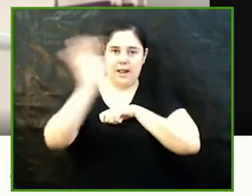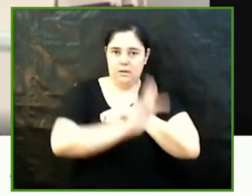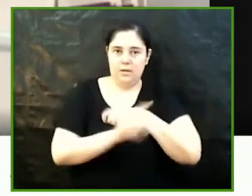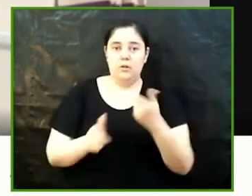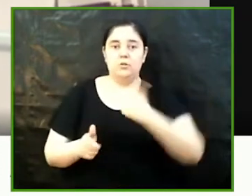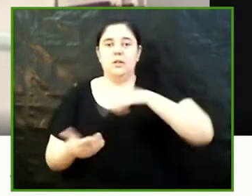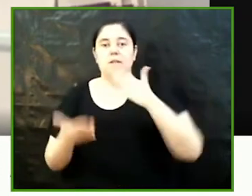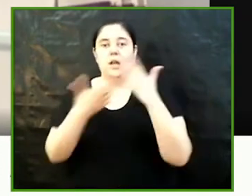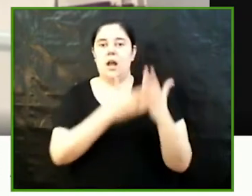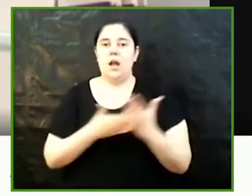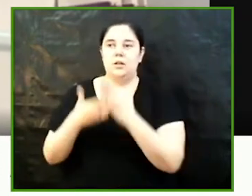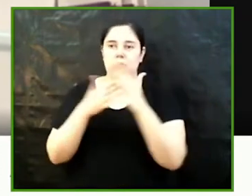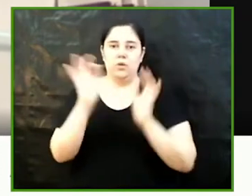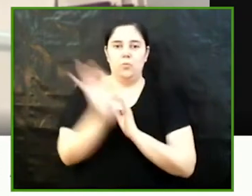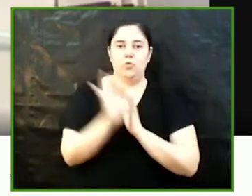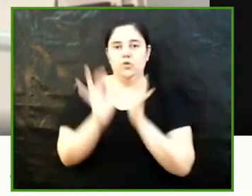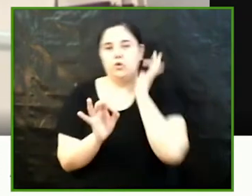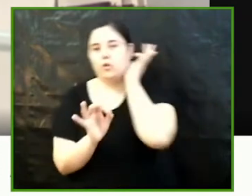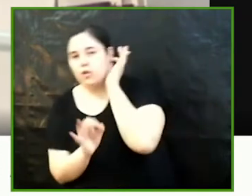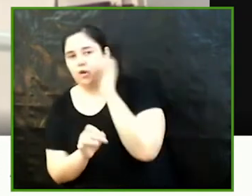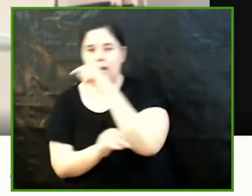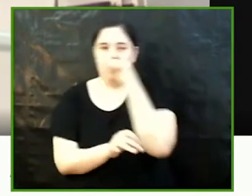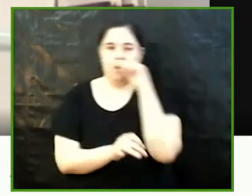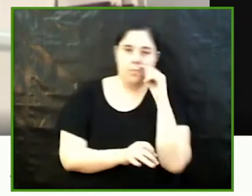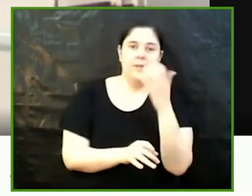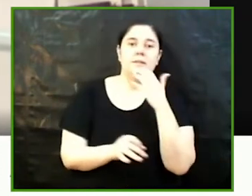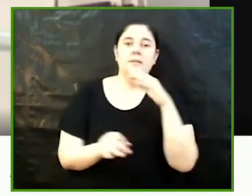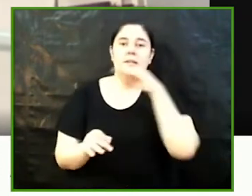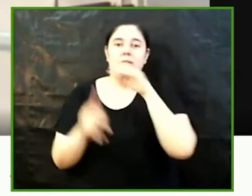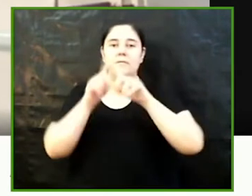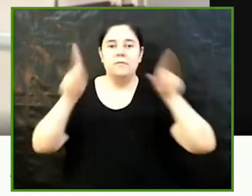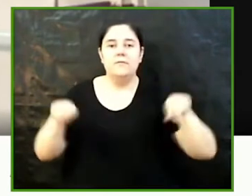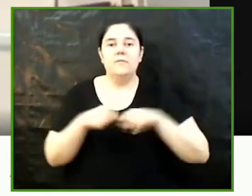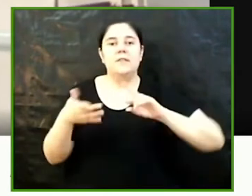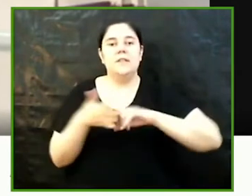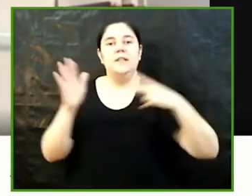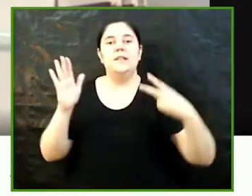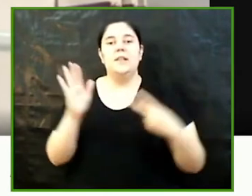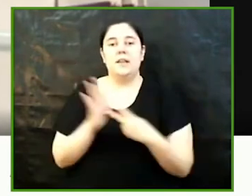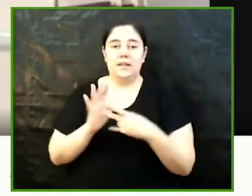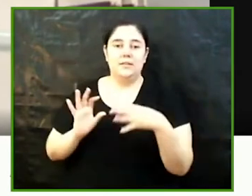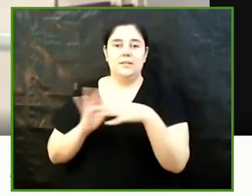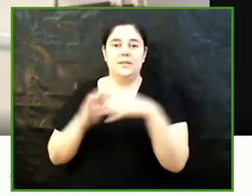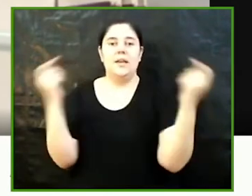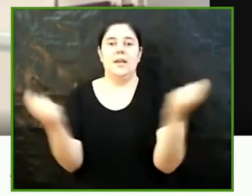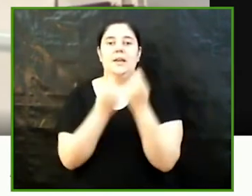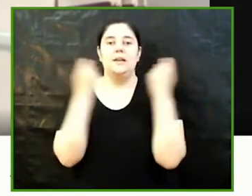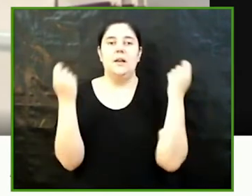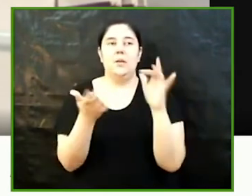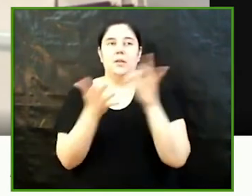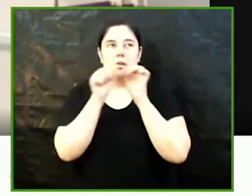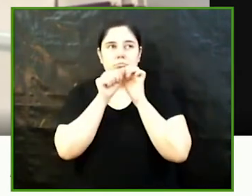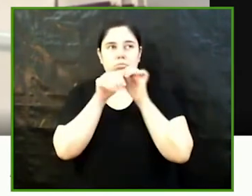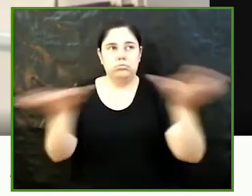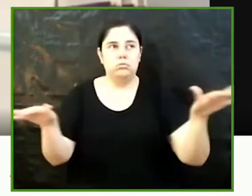Dona Home a partir de l'anàlisi de fitxes tècniques de les campanyes que van estar publicades a la